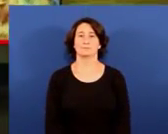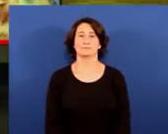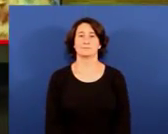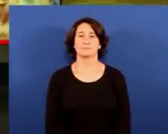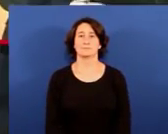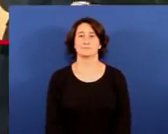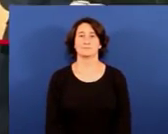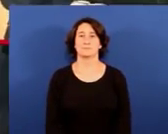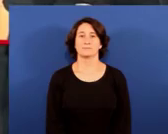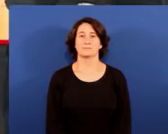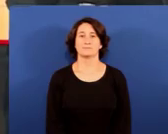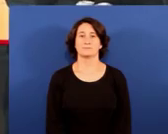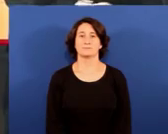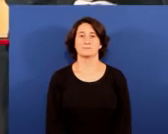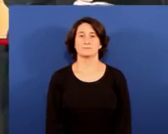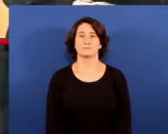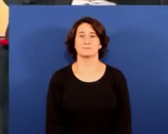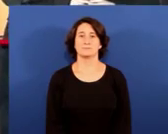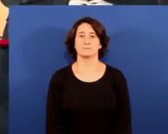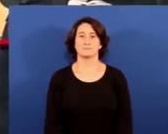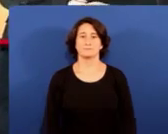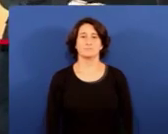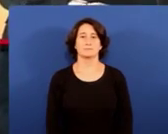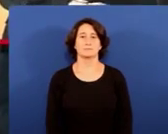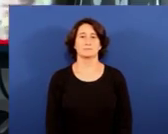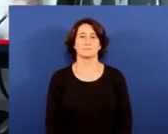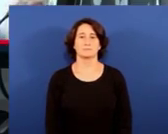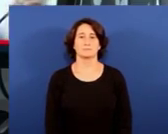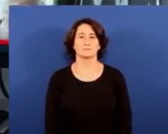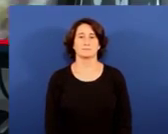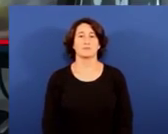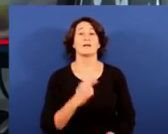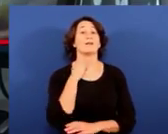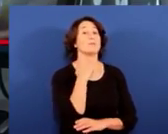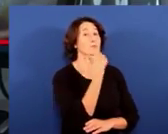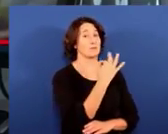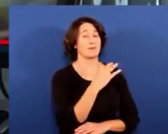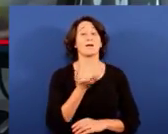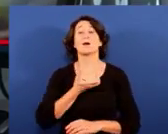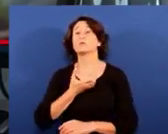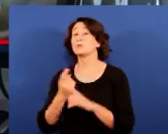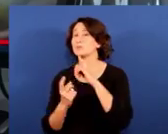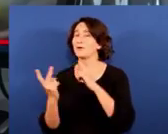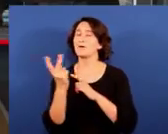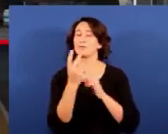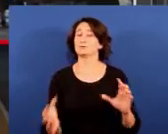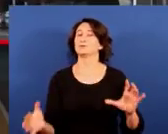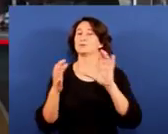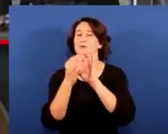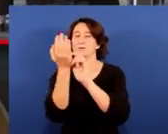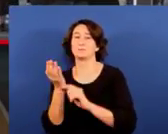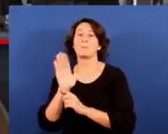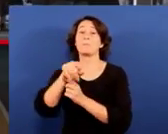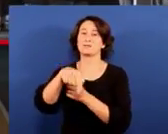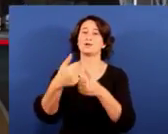zituzten zentro horretara. Teknikariek ekipoamendu dezberdinak eragutsi zizkieten zentro ezagutzera urbildu ziren dozenak apertsonei,